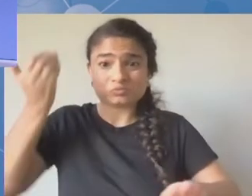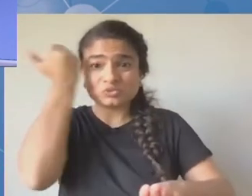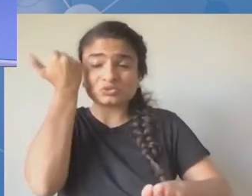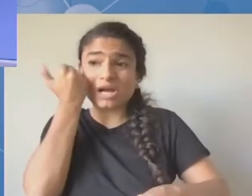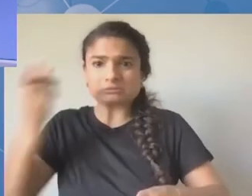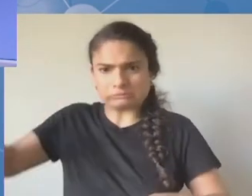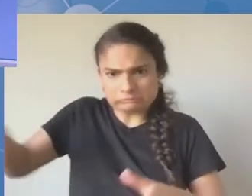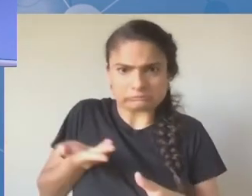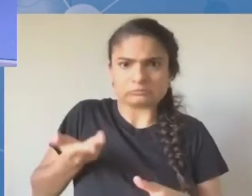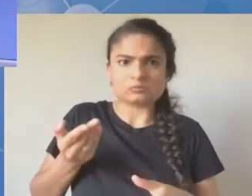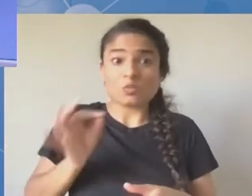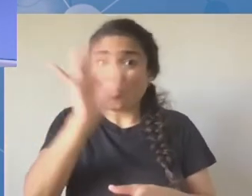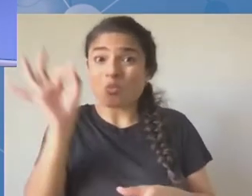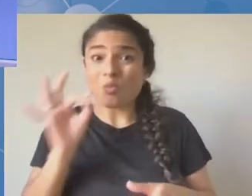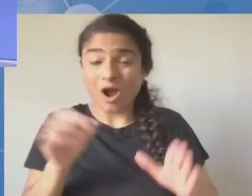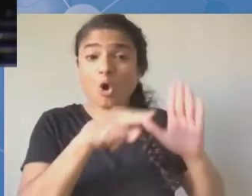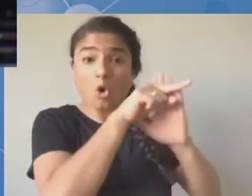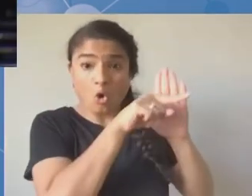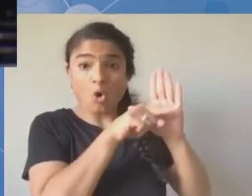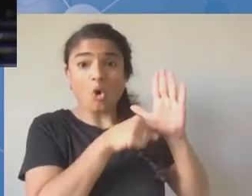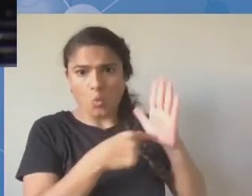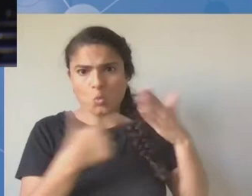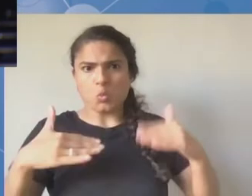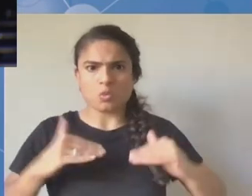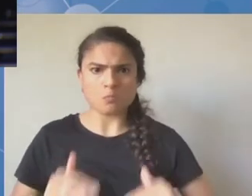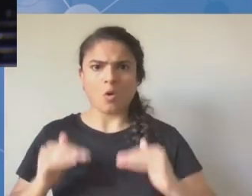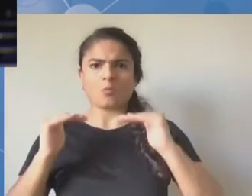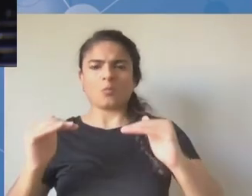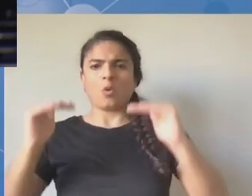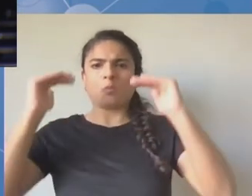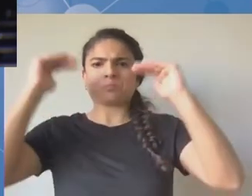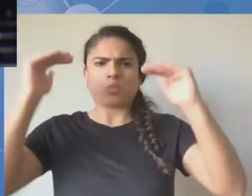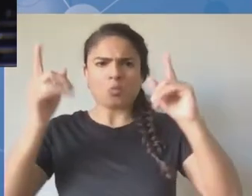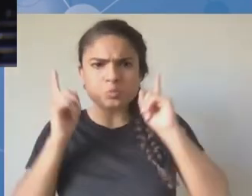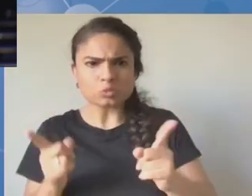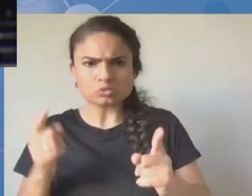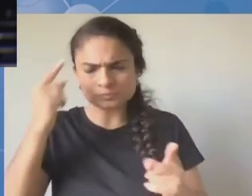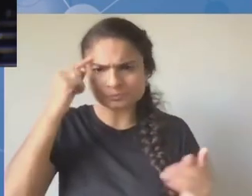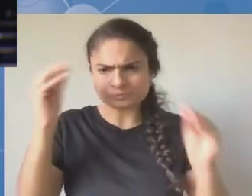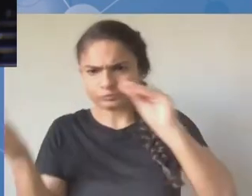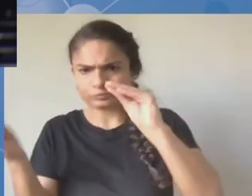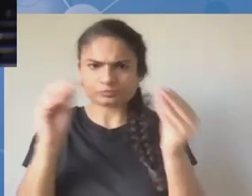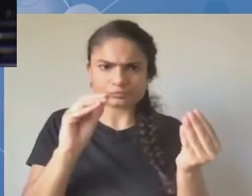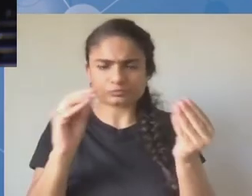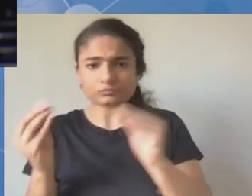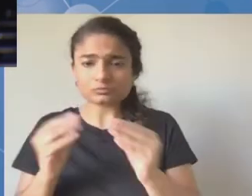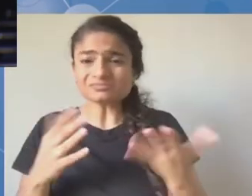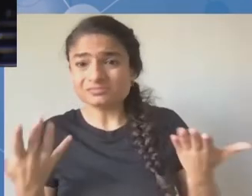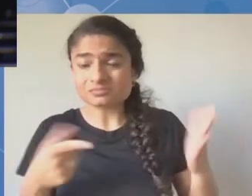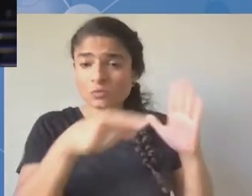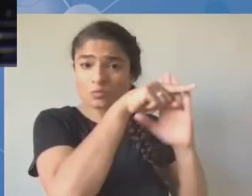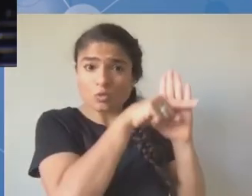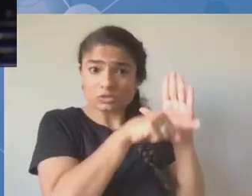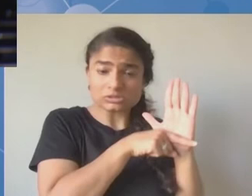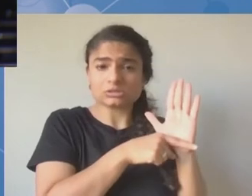ale myślę, że musimy w to zaangażować również pracowników wymiaru sprawiedliwości. Tak, żeby